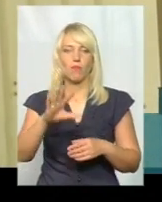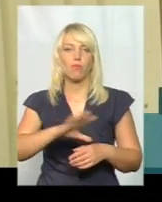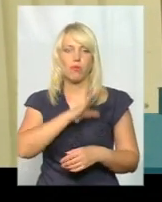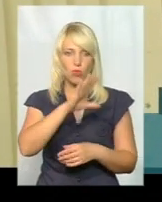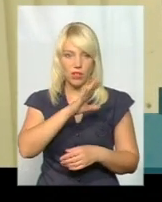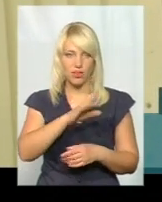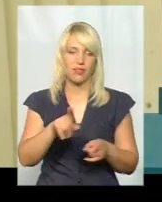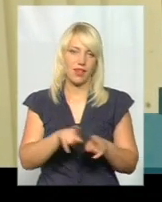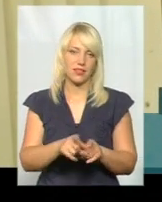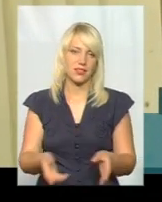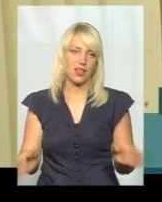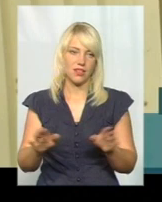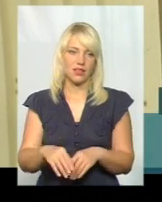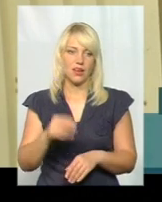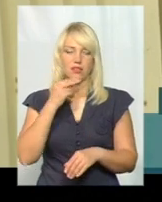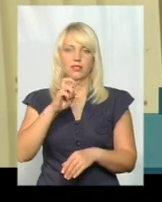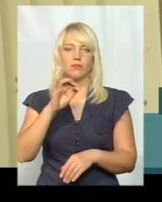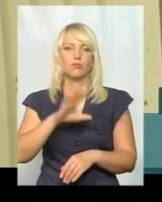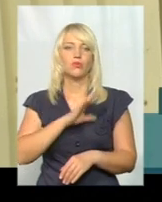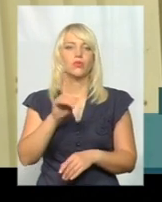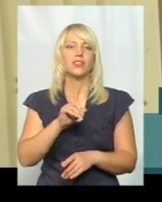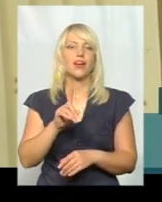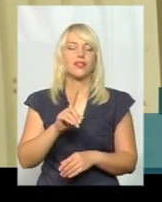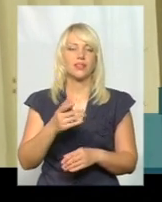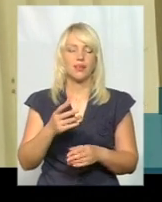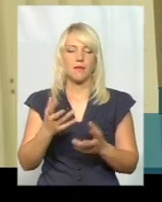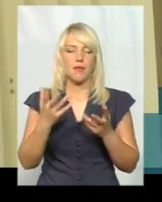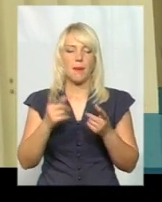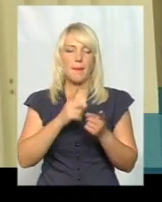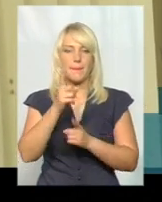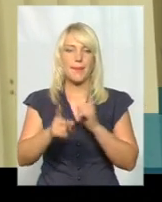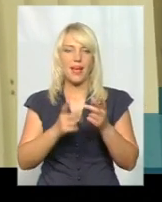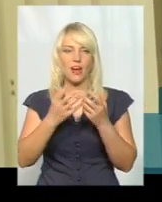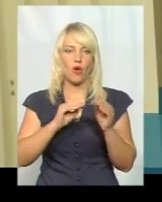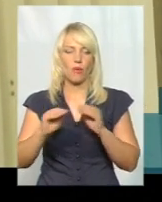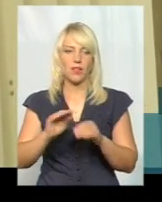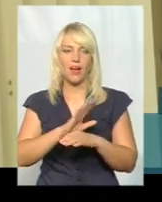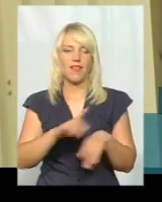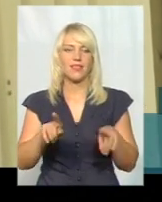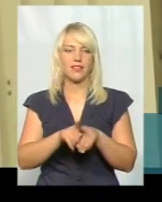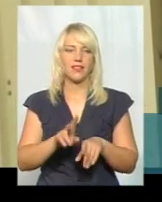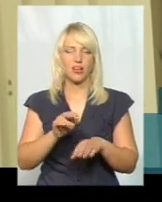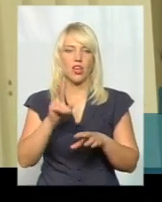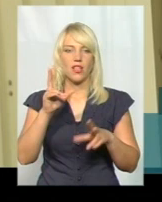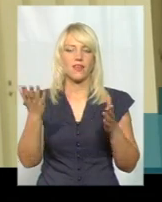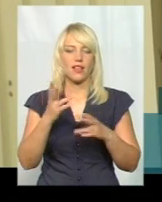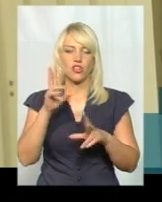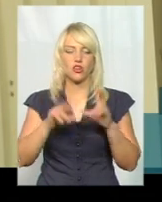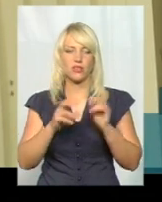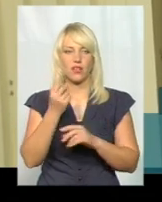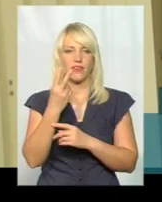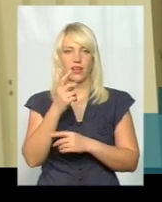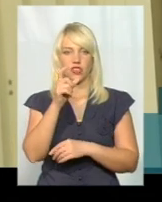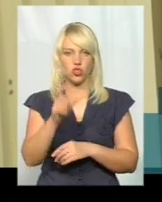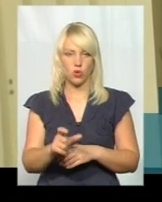залишаться. І краще би вже ті були, які переобладнані, але нормальні, а не розраховані на 12 чоловік. І